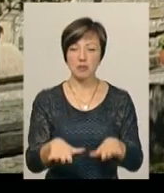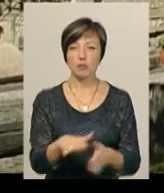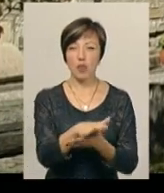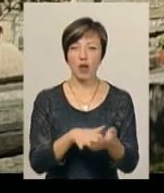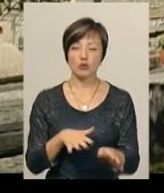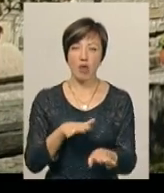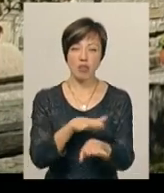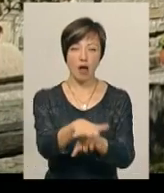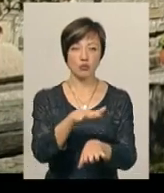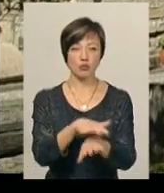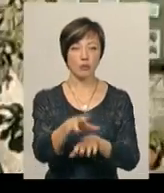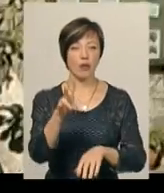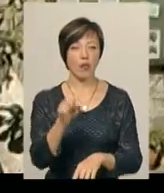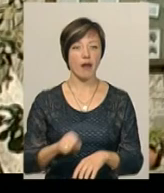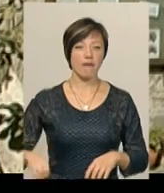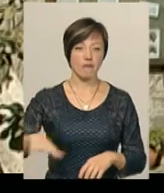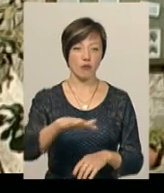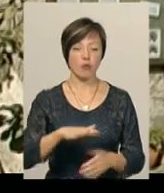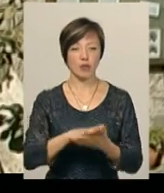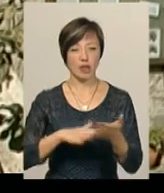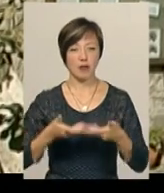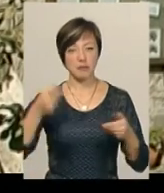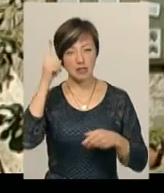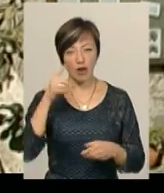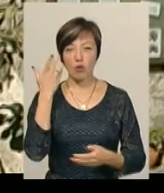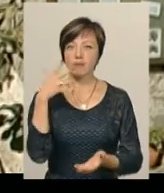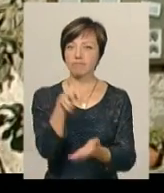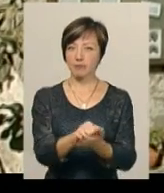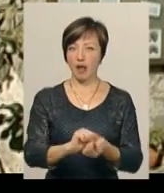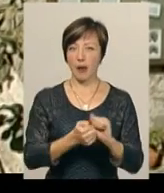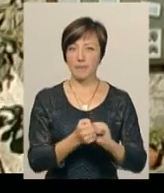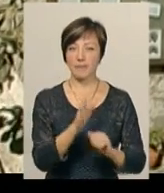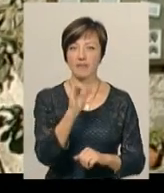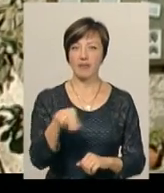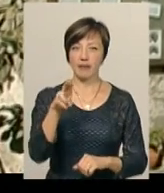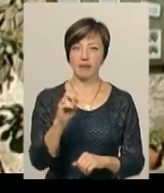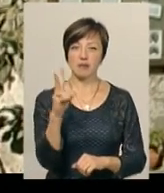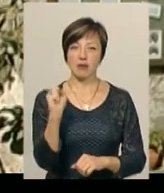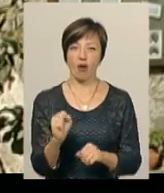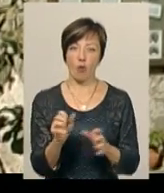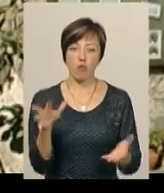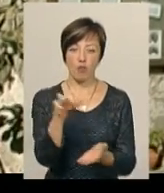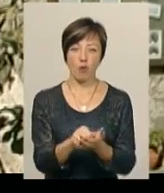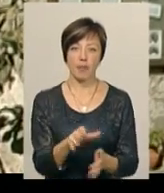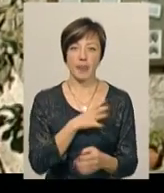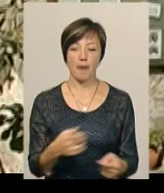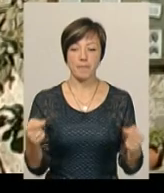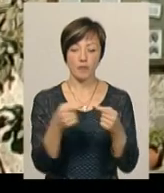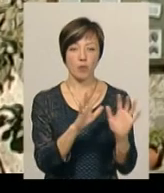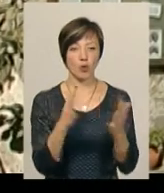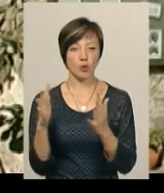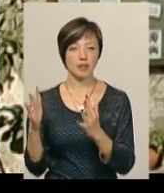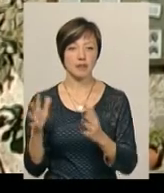наступу на Європу. Далі ми знаємо, після захоплення Кам'янеця Віденського облога було такі події. І, відповідно,